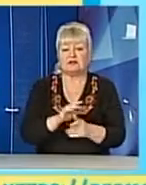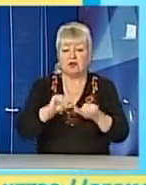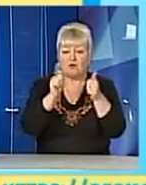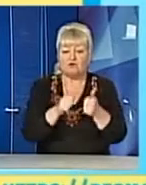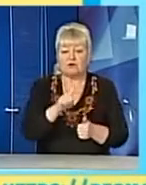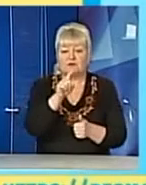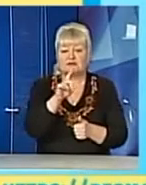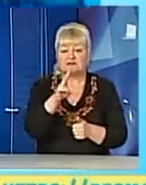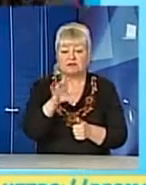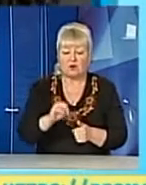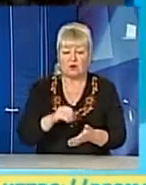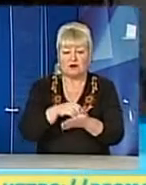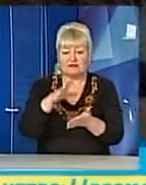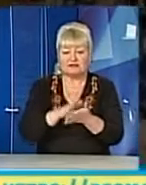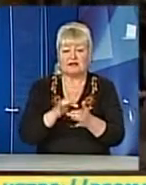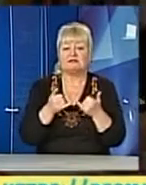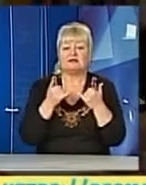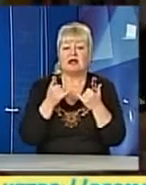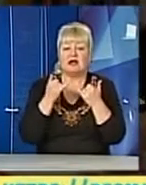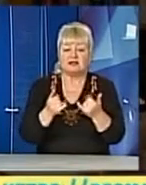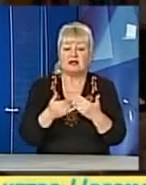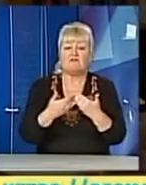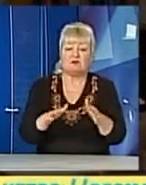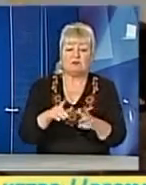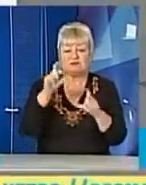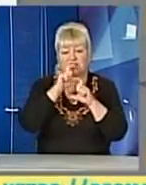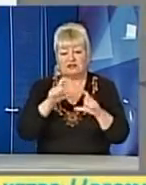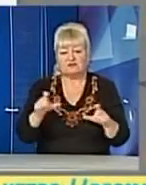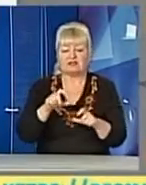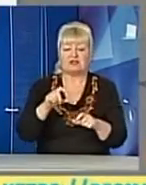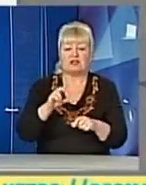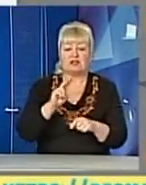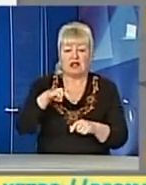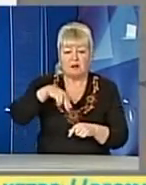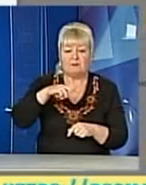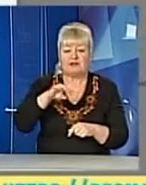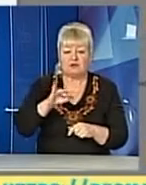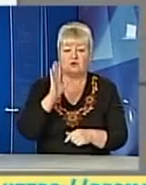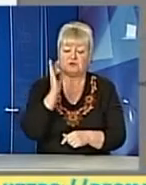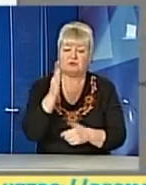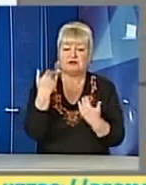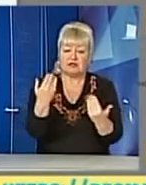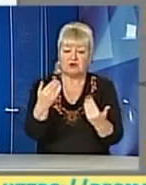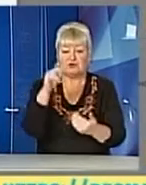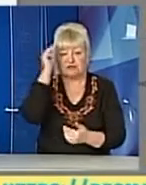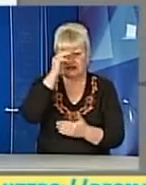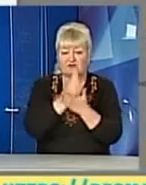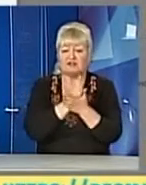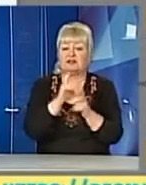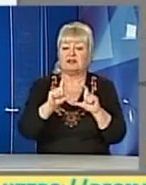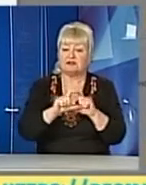Реєстрація для випускників шкіл, студентів коледжів та учнів профтехосвіти відбуватиметься у їхніх навчальних закладах.